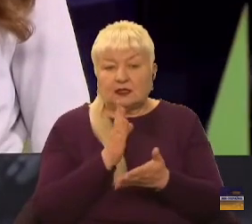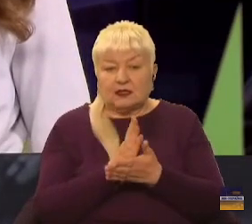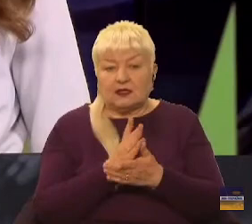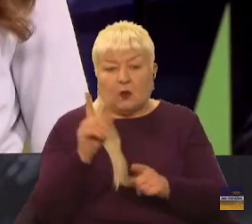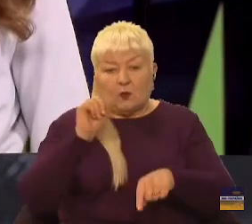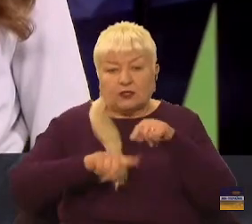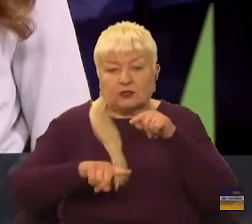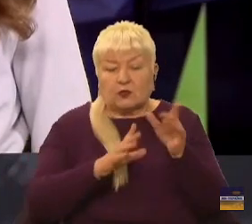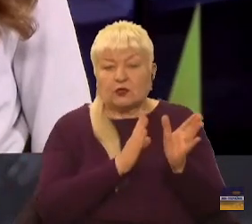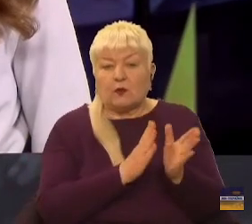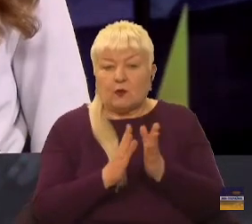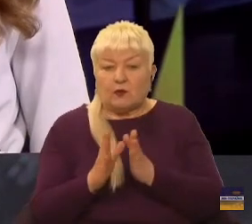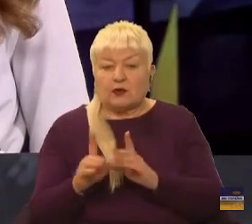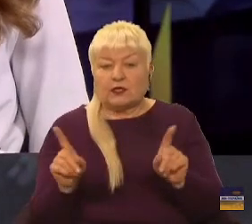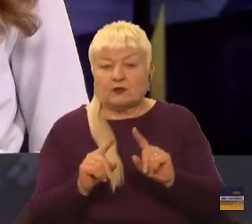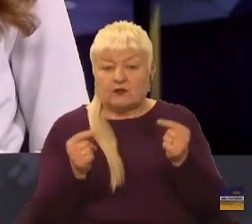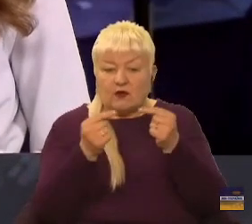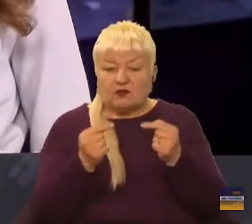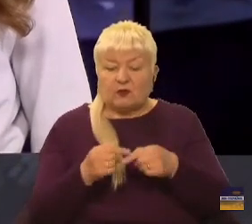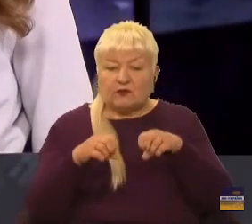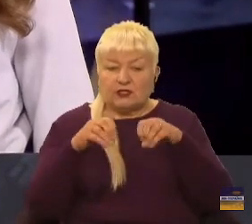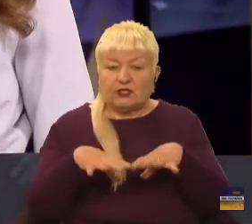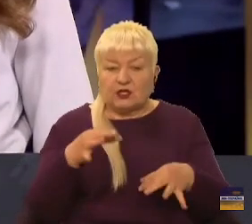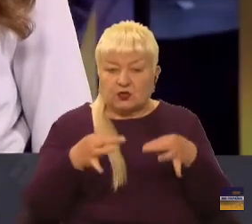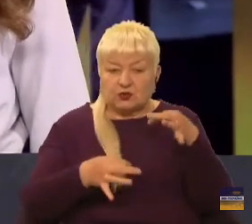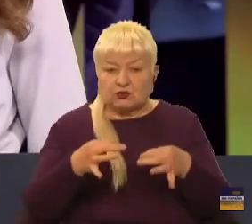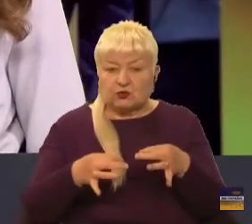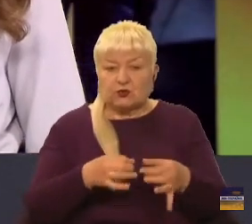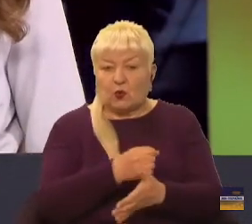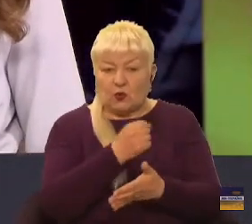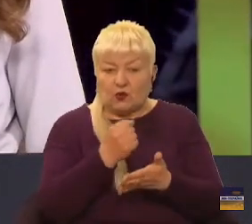прискореному порядку, що відповідне рішення суду хвалить.